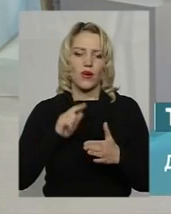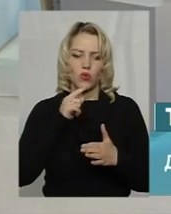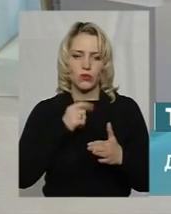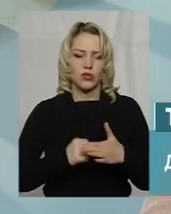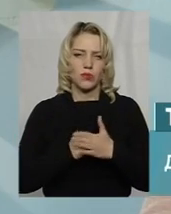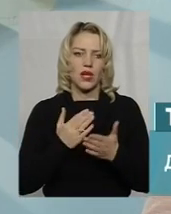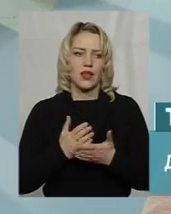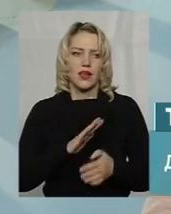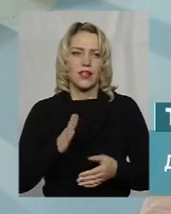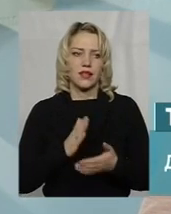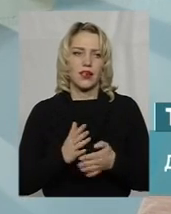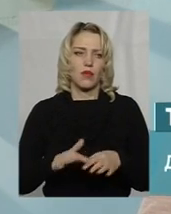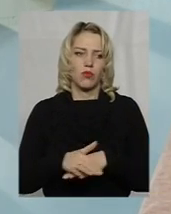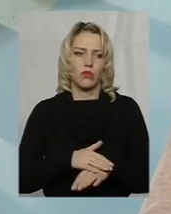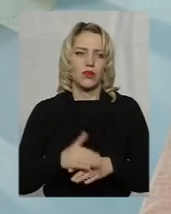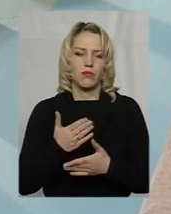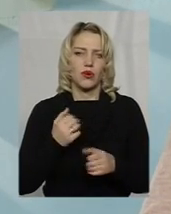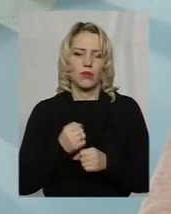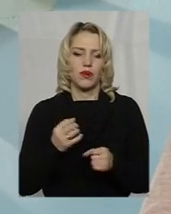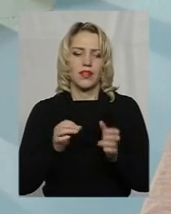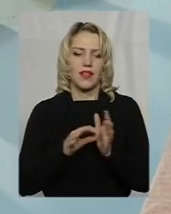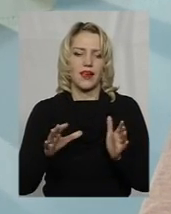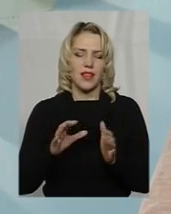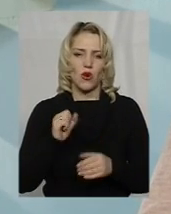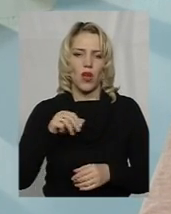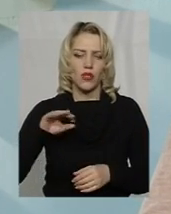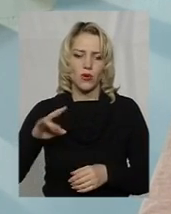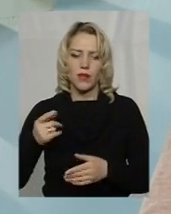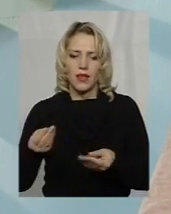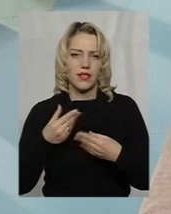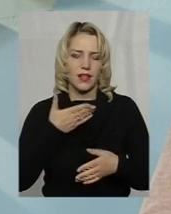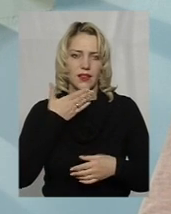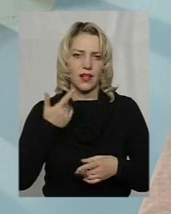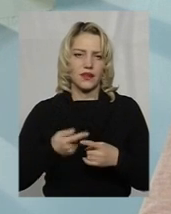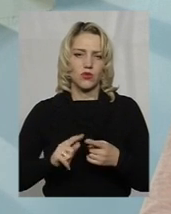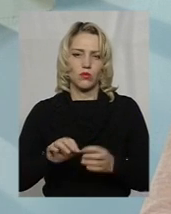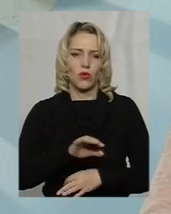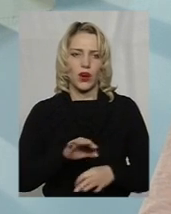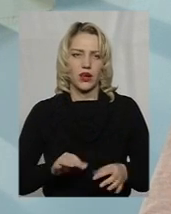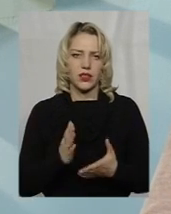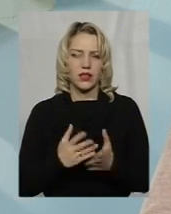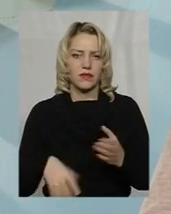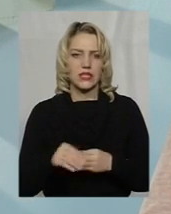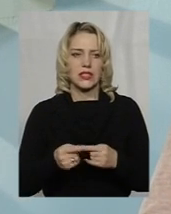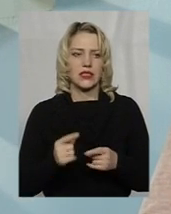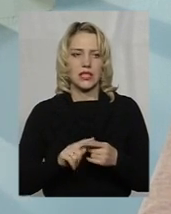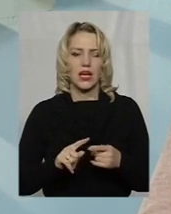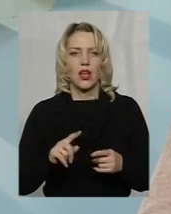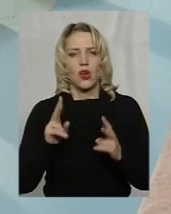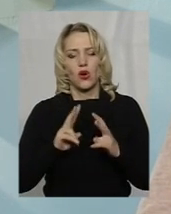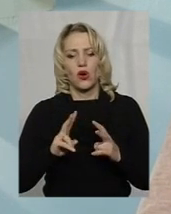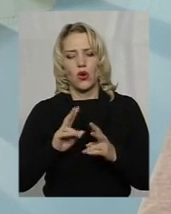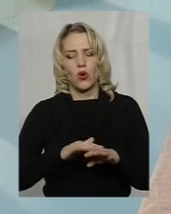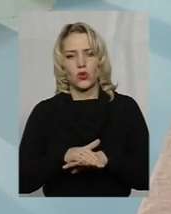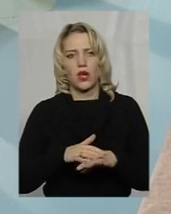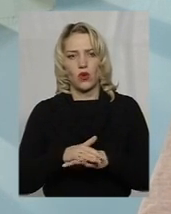публічне. Ми робили запит на екенергоатум, нам його не дали. Але в цьому проєкті є всі ці розрахунки. І, наскільки я